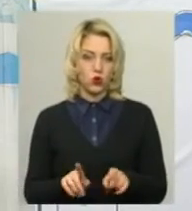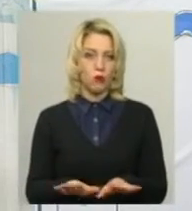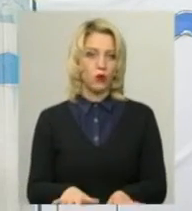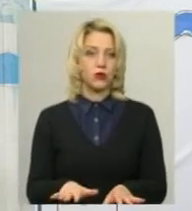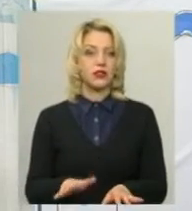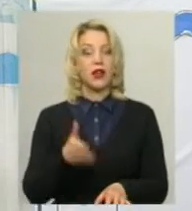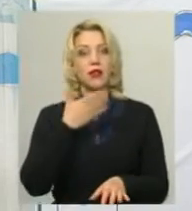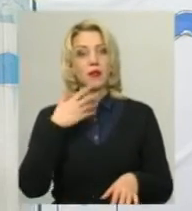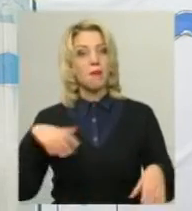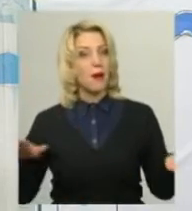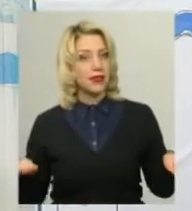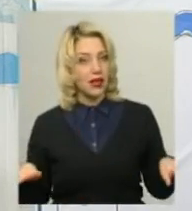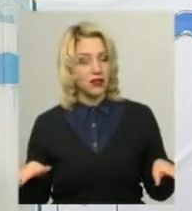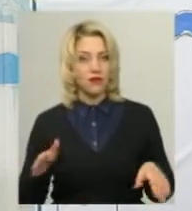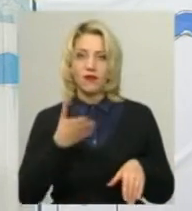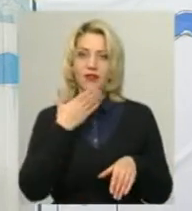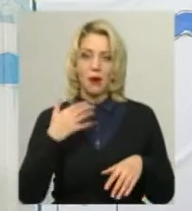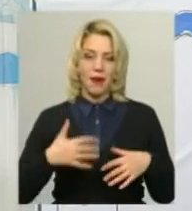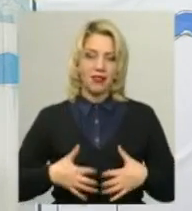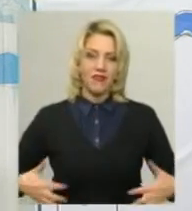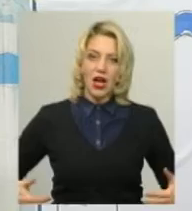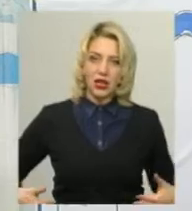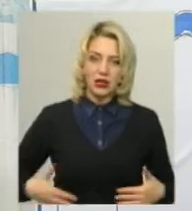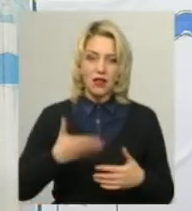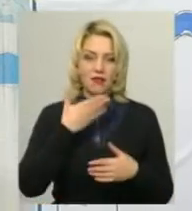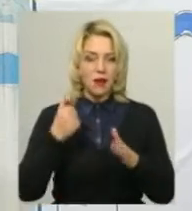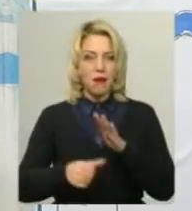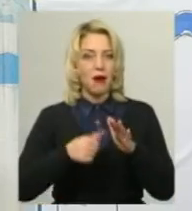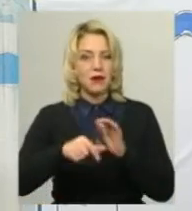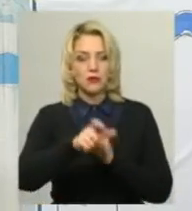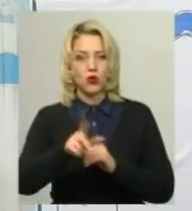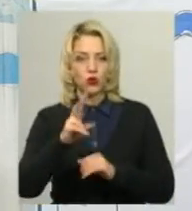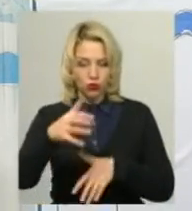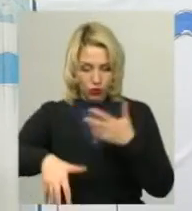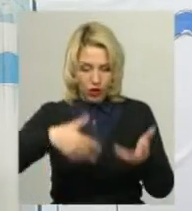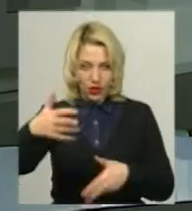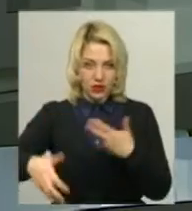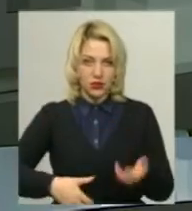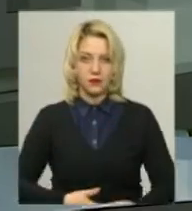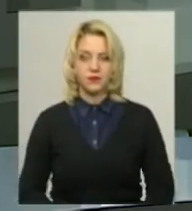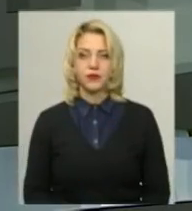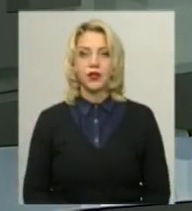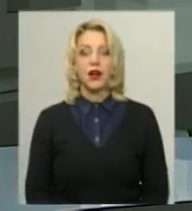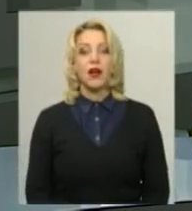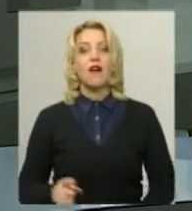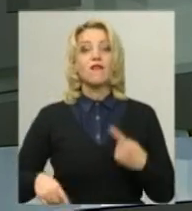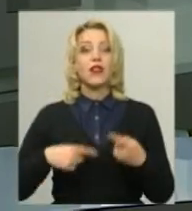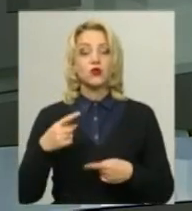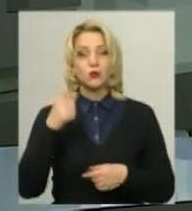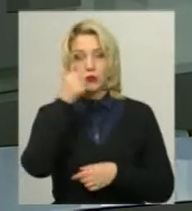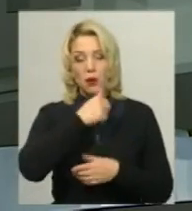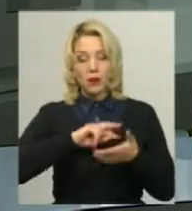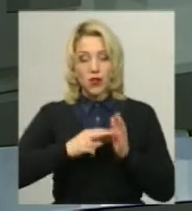Нема птахів, нема тварин, нема безпритульних, які риються в контейнері. У наступному році